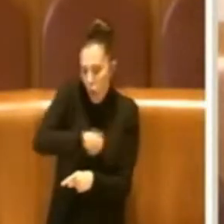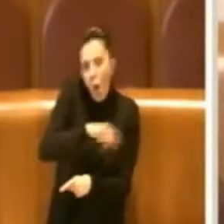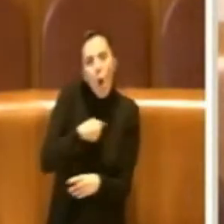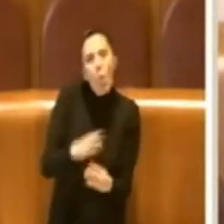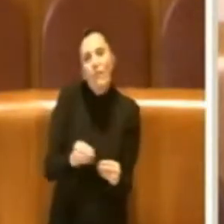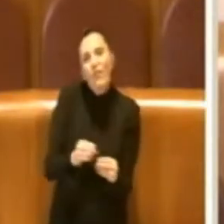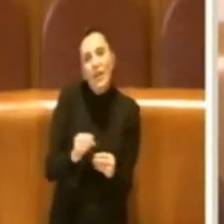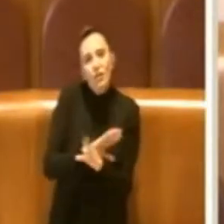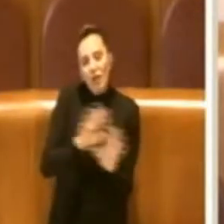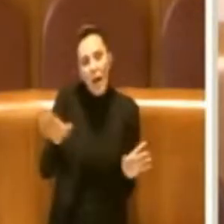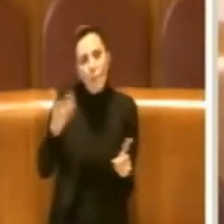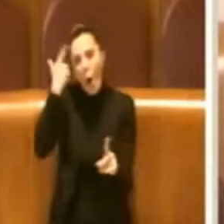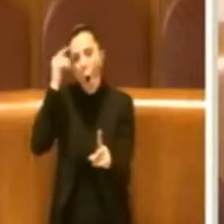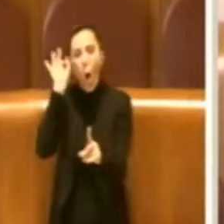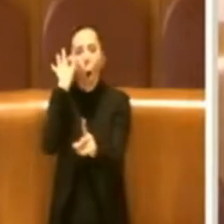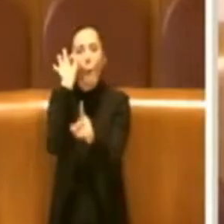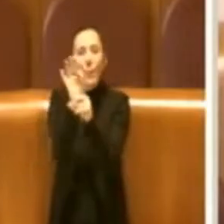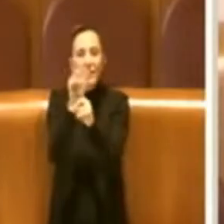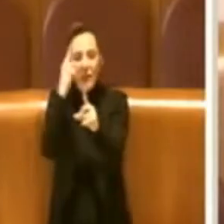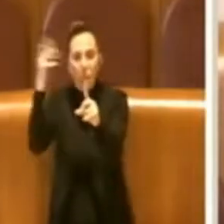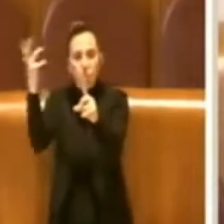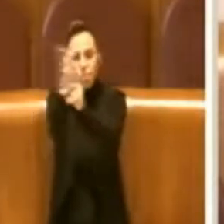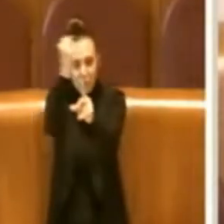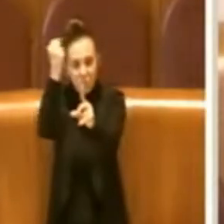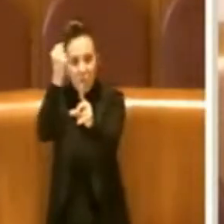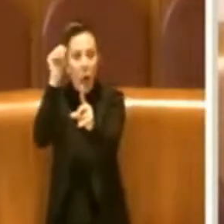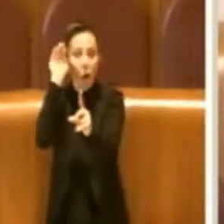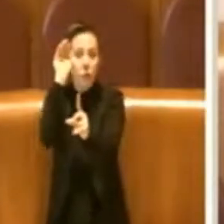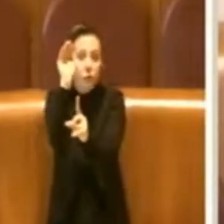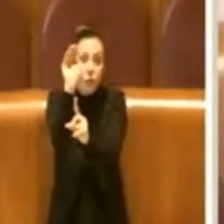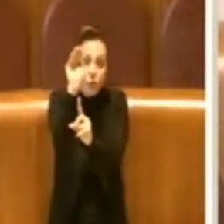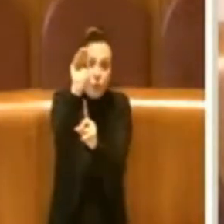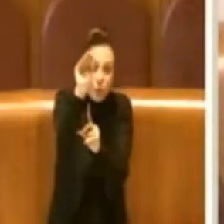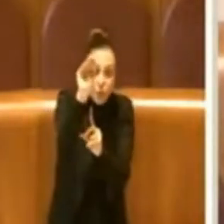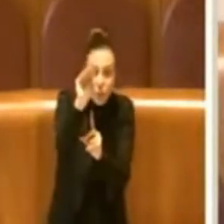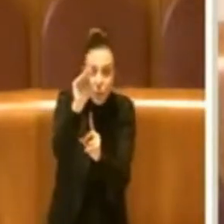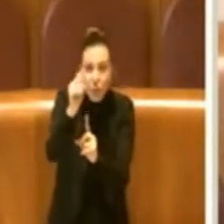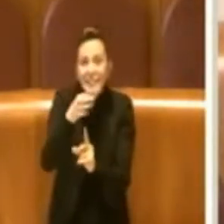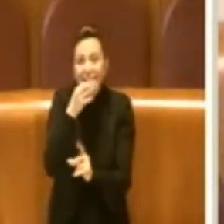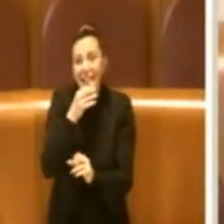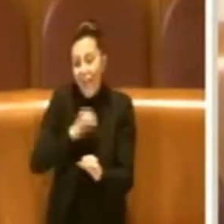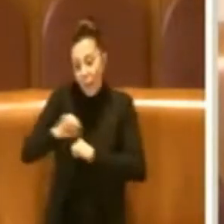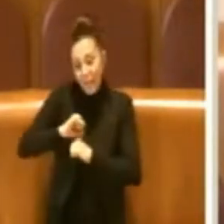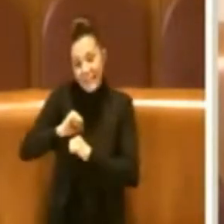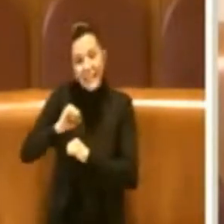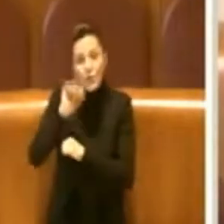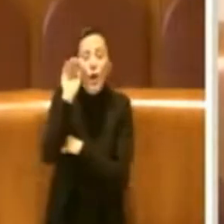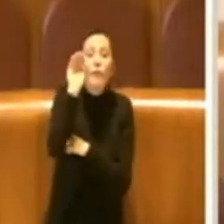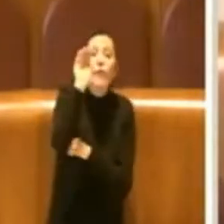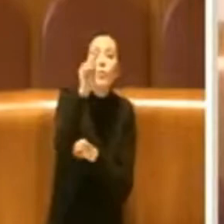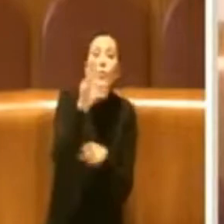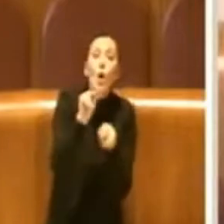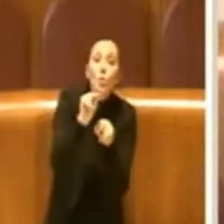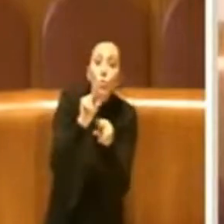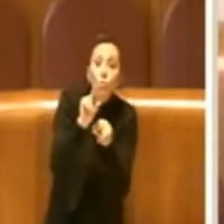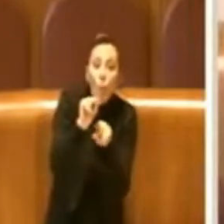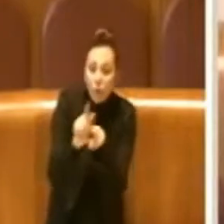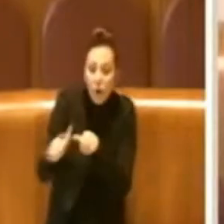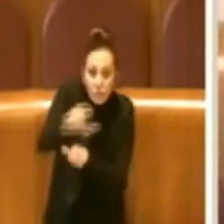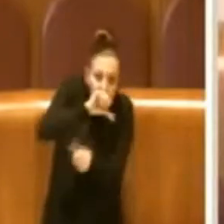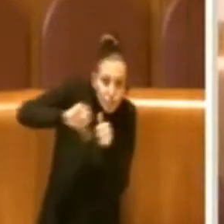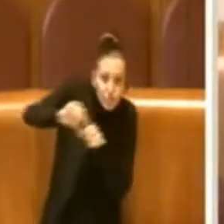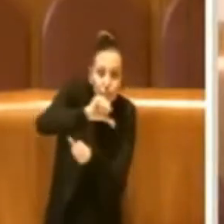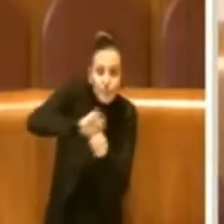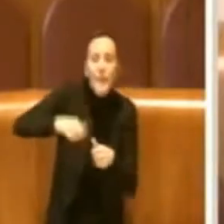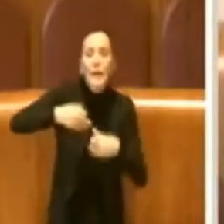un obiettivo sarà centrato e quindi in futuro anche le prossime amministrazioni avranno una sede degna nella quale